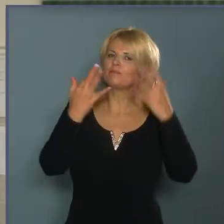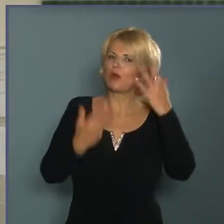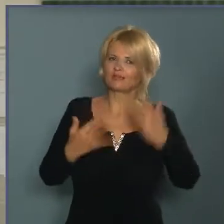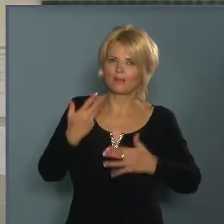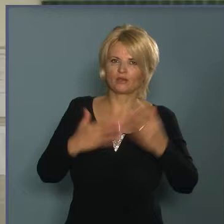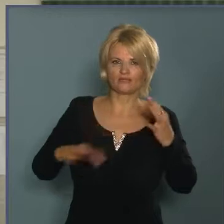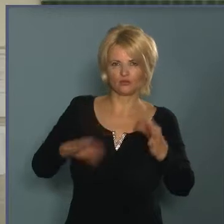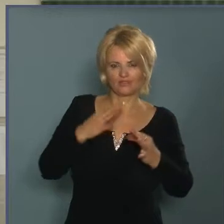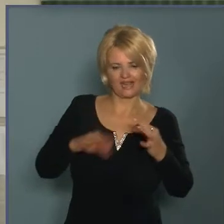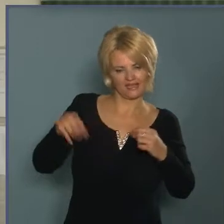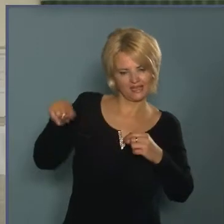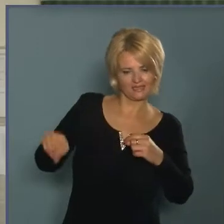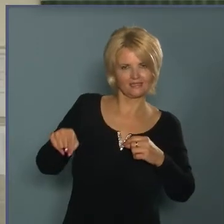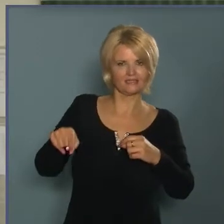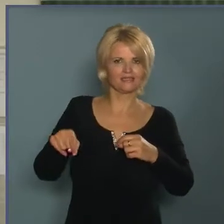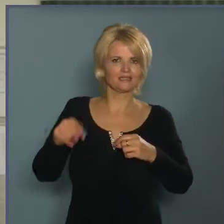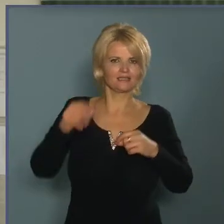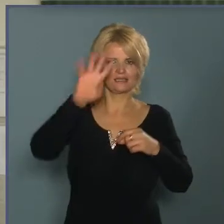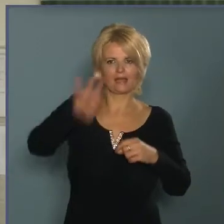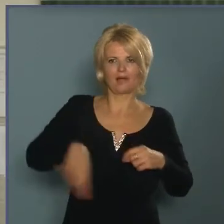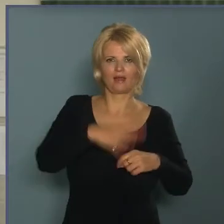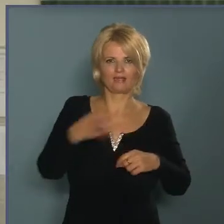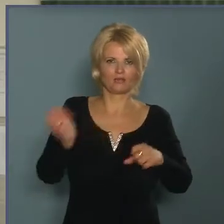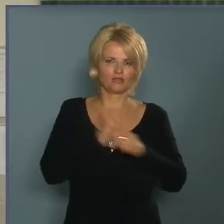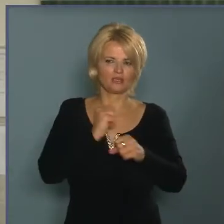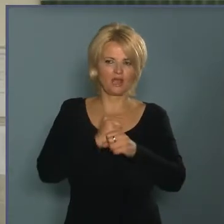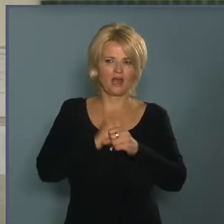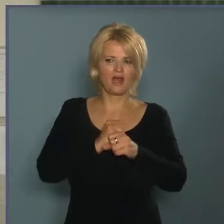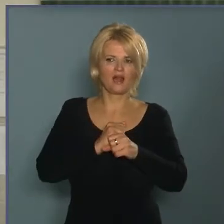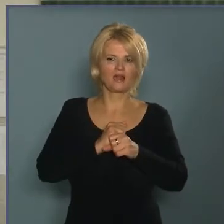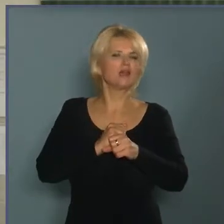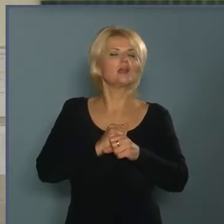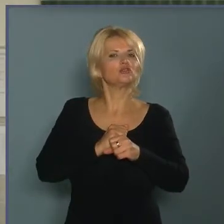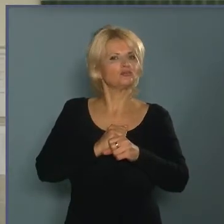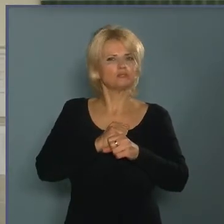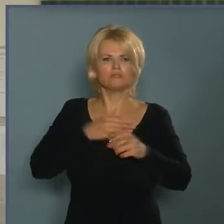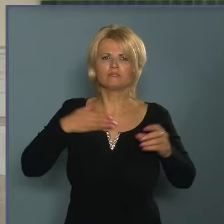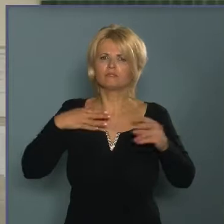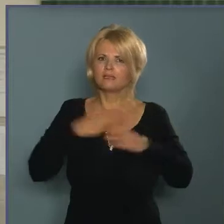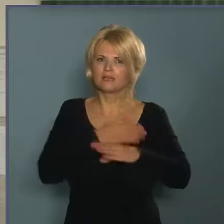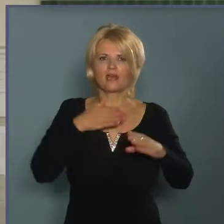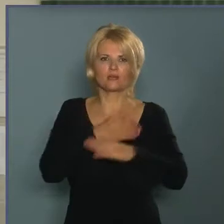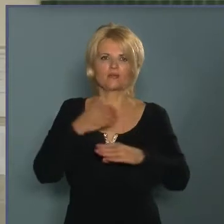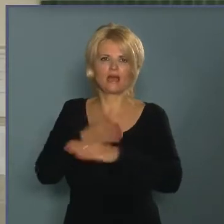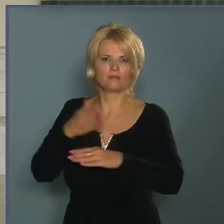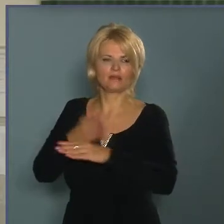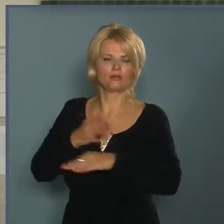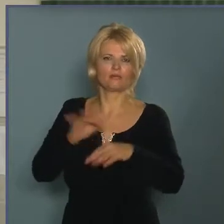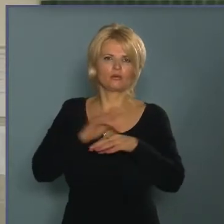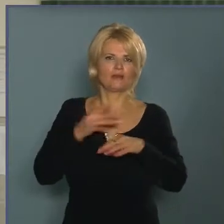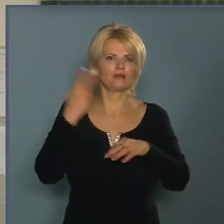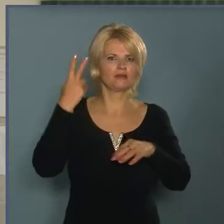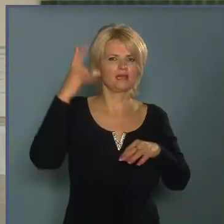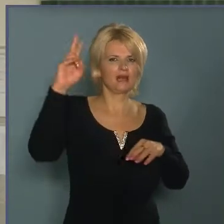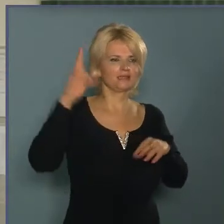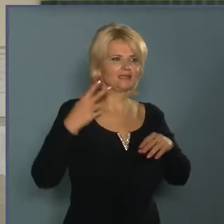matematikus, ő egy ilyen táblázatot készít, és mindenhova elmegyünk, ahova hívnak. Persze ő próbálja a jelentkezési sorrendet betartani,